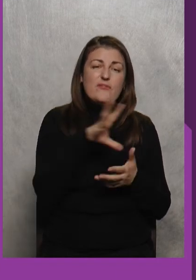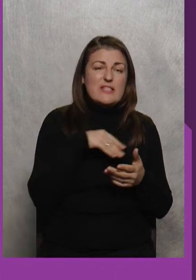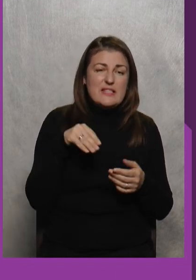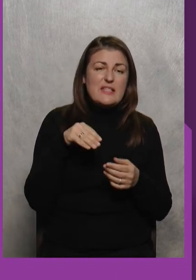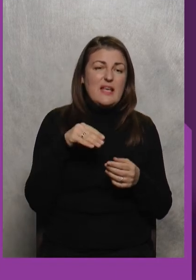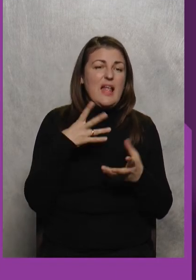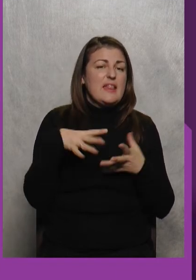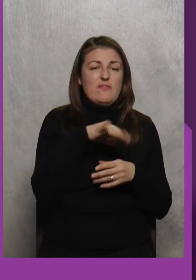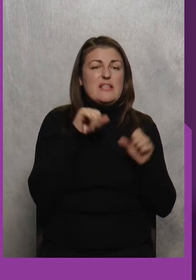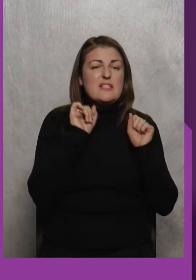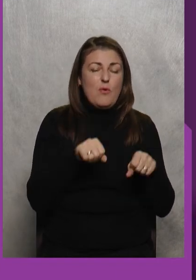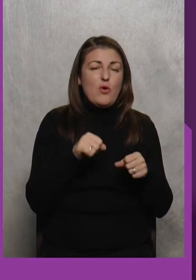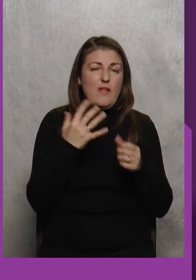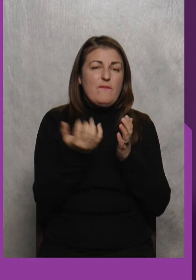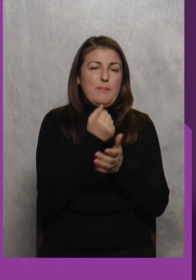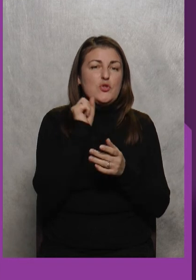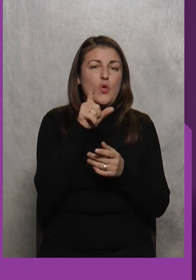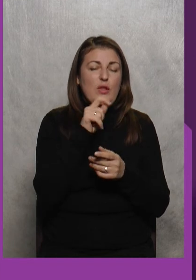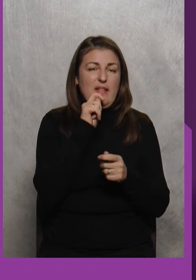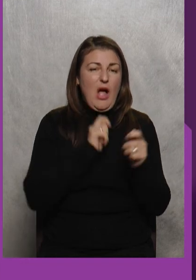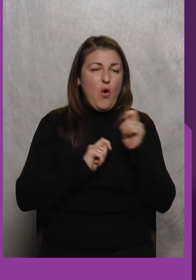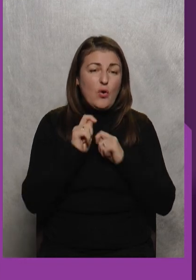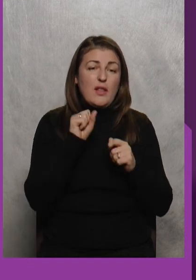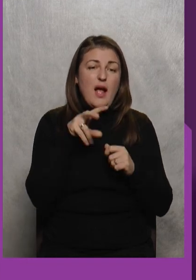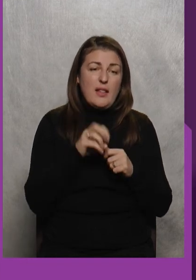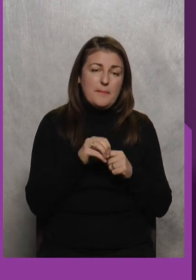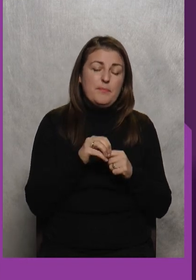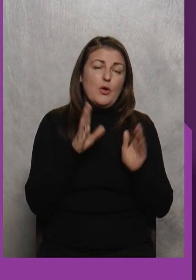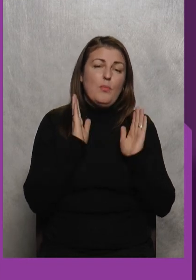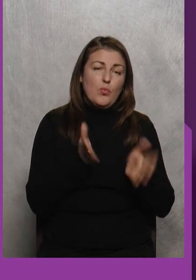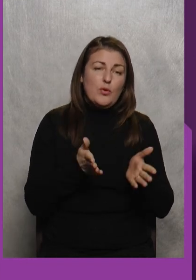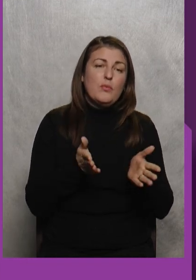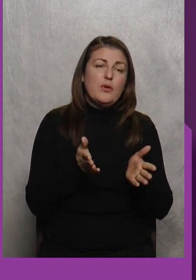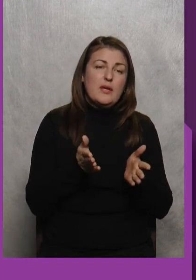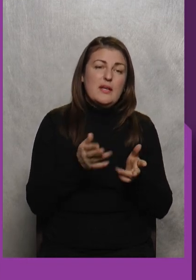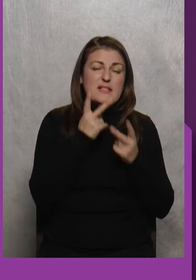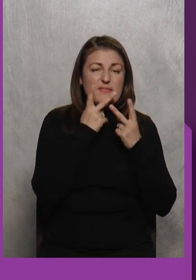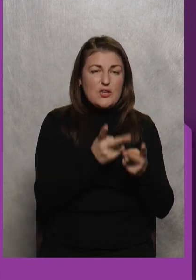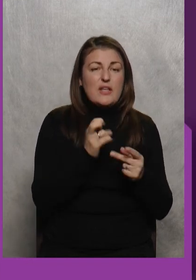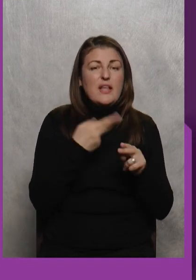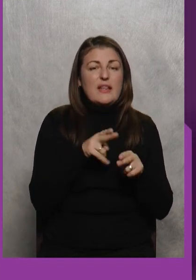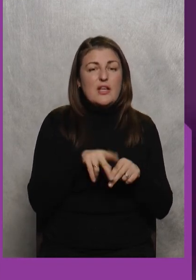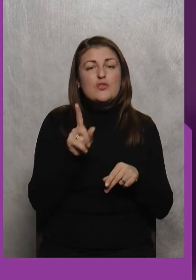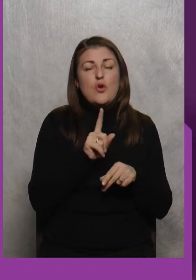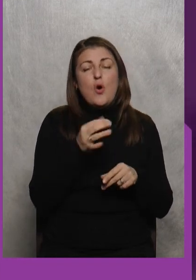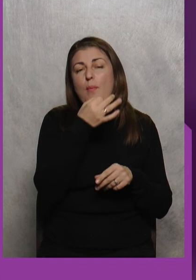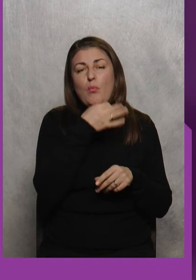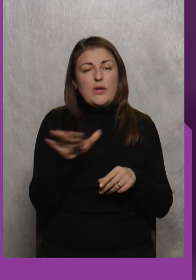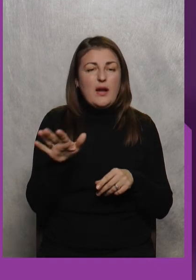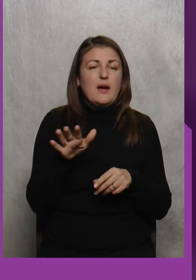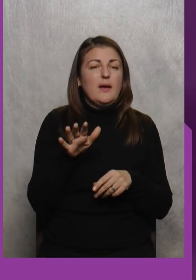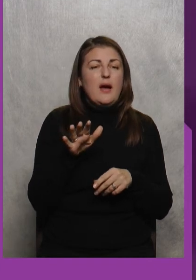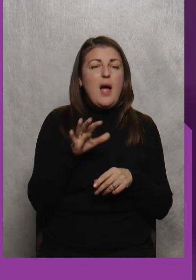Не всі змогли вибороти Золоті нагороди Але Будемо Зважати на те Що Будь-яка